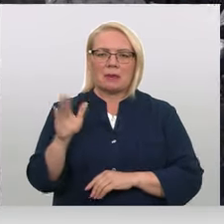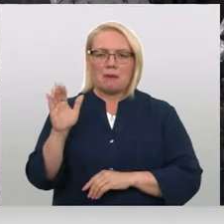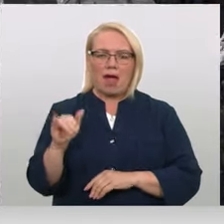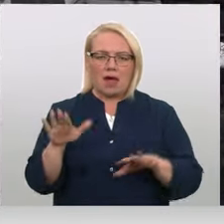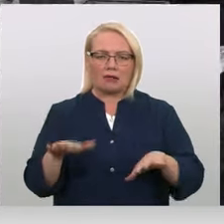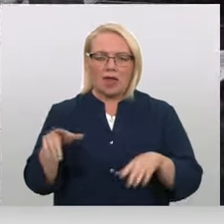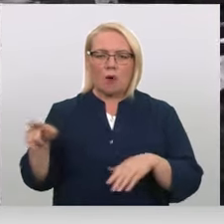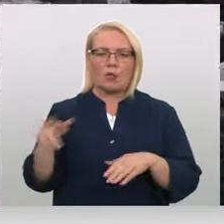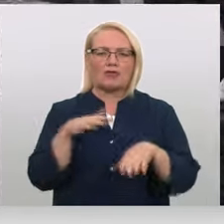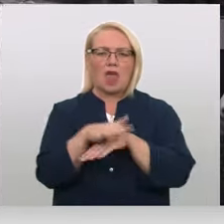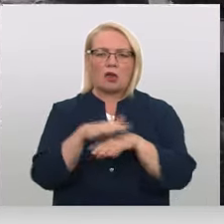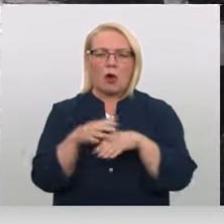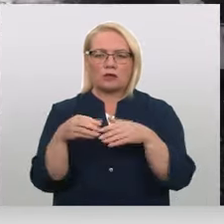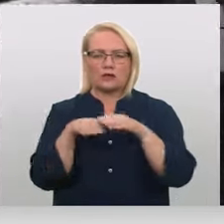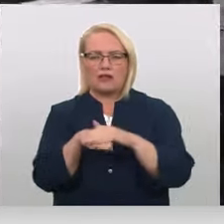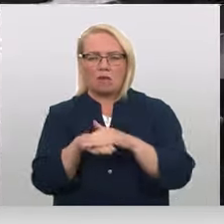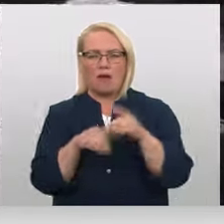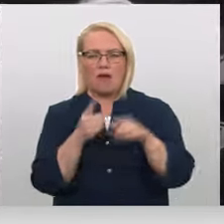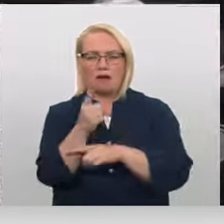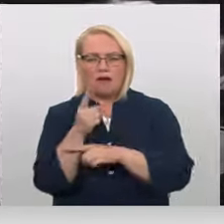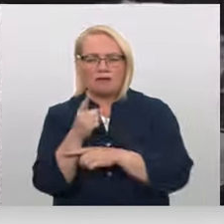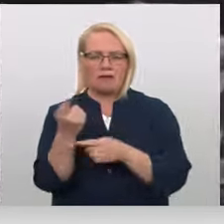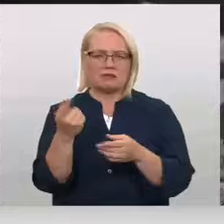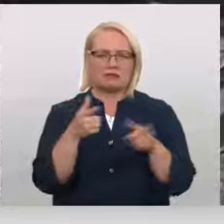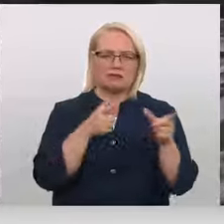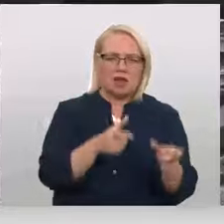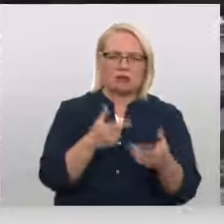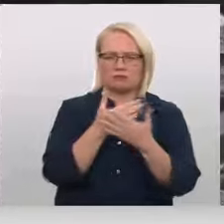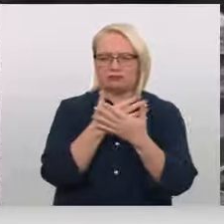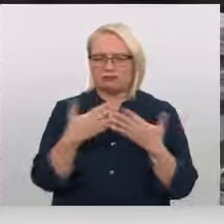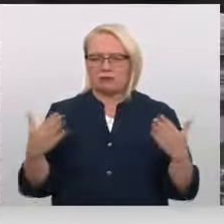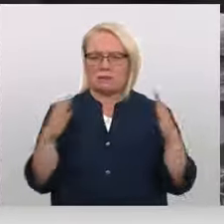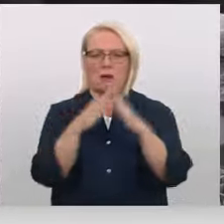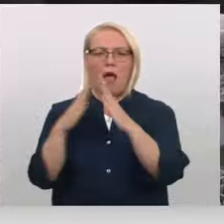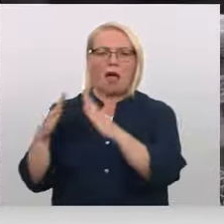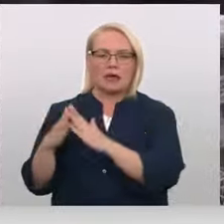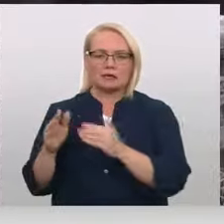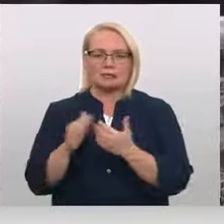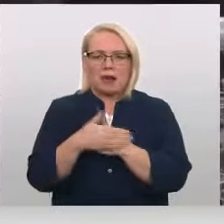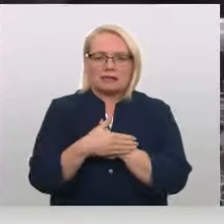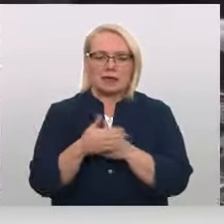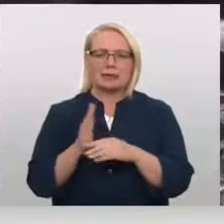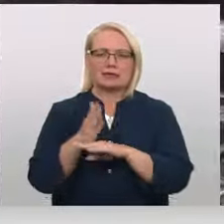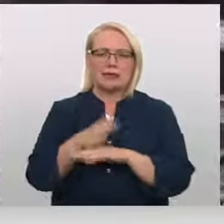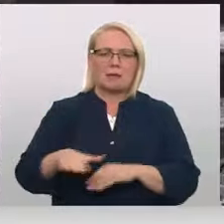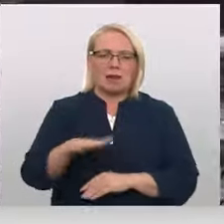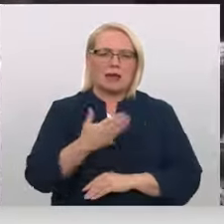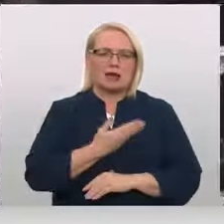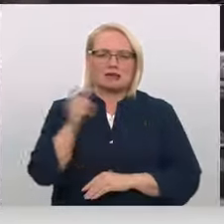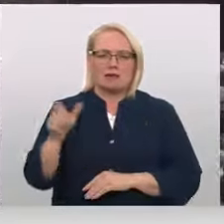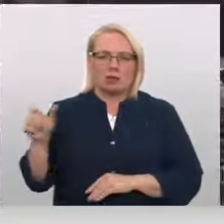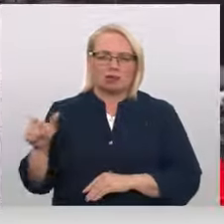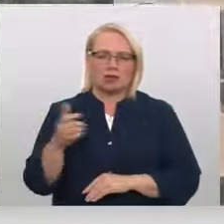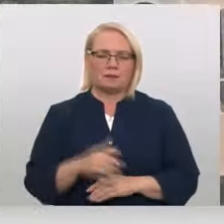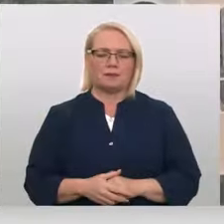pārnotās raķetes, palaišanas iekārts un bezpilota lidaparātus civilajās mājās, kas ir paslēptas aiz ciemartā dzīvojošajiem Libānas